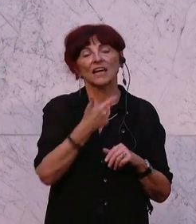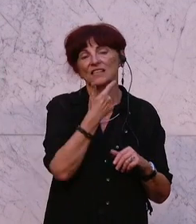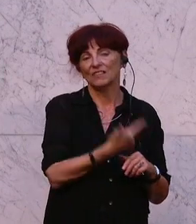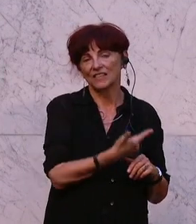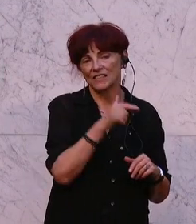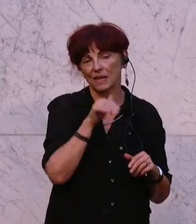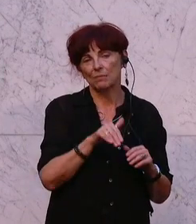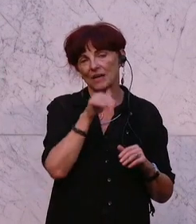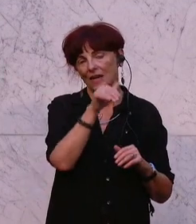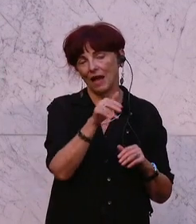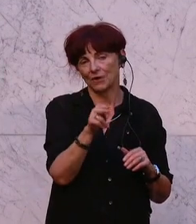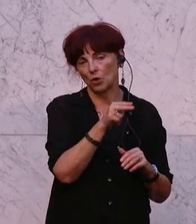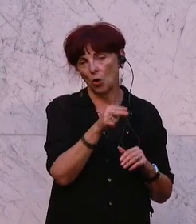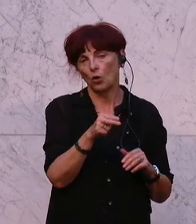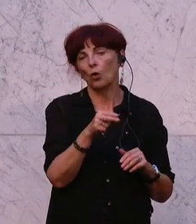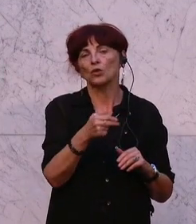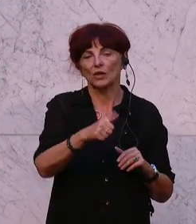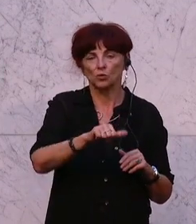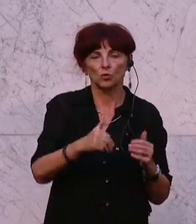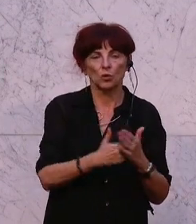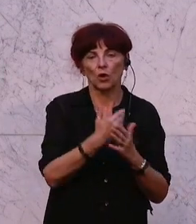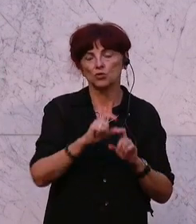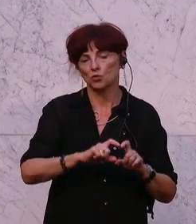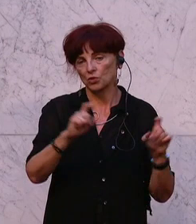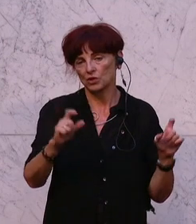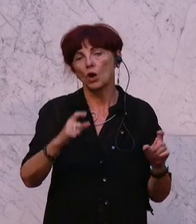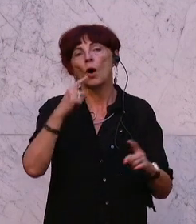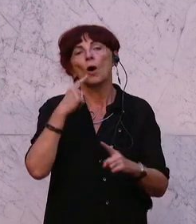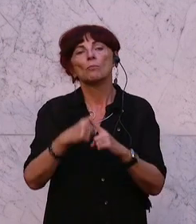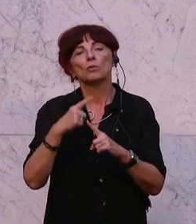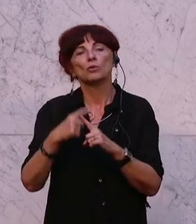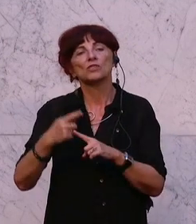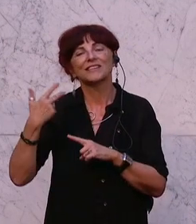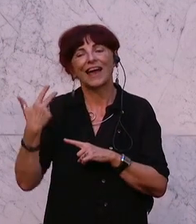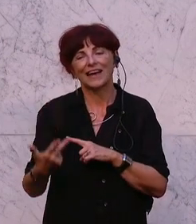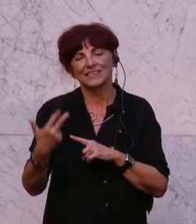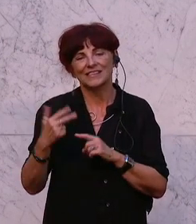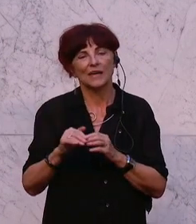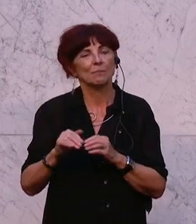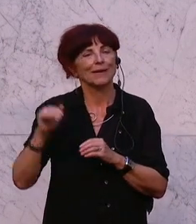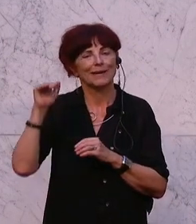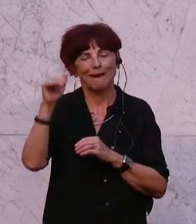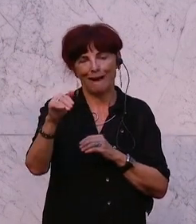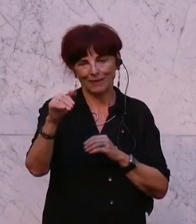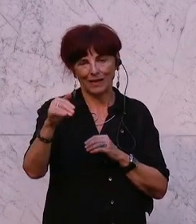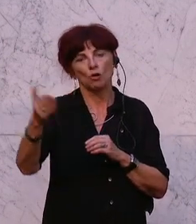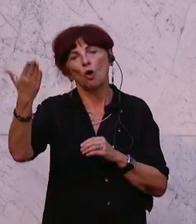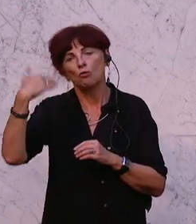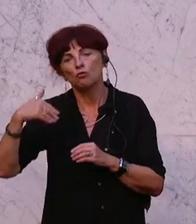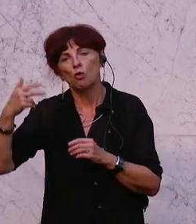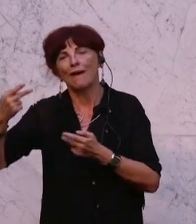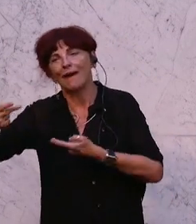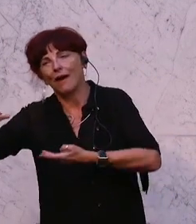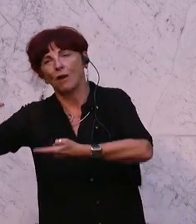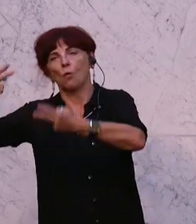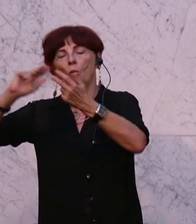Euro Neuverschuldung auch 30 Milliarden Euro Schulden rolliert worden sind, zu deutlich schlechteren Konditionen, als das durchschnittlich vorhanden